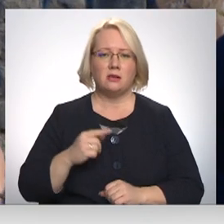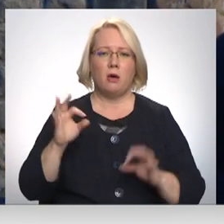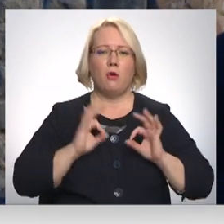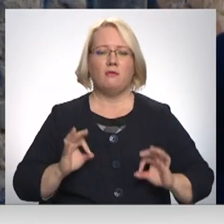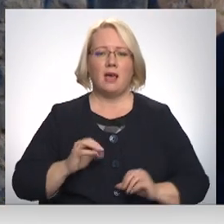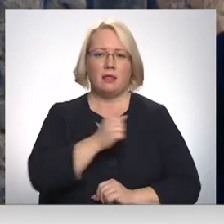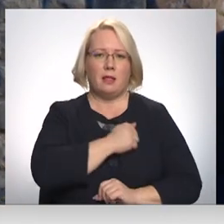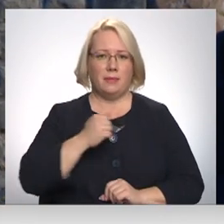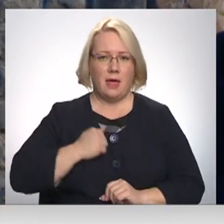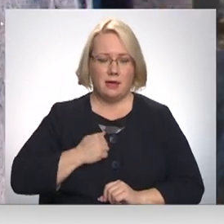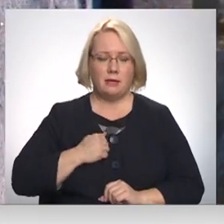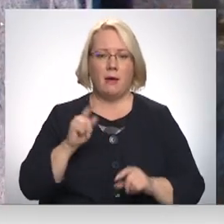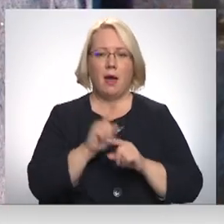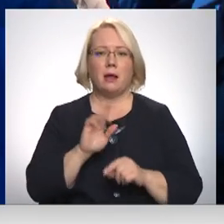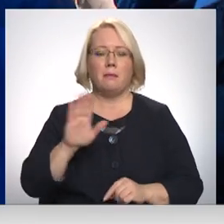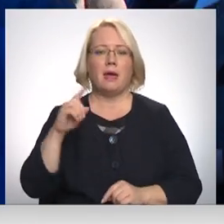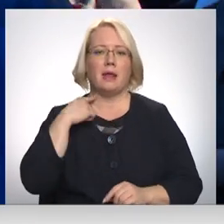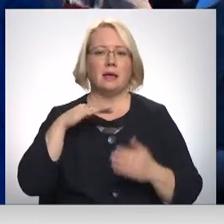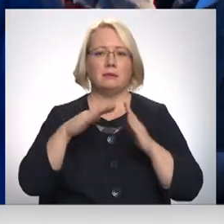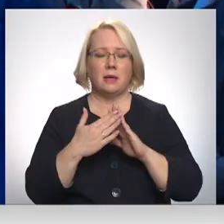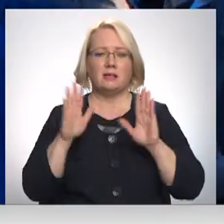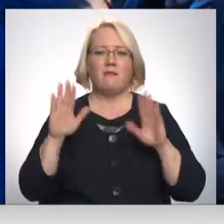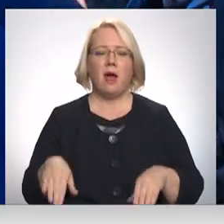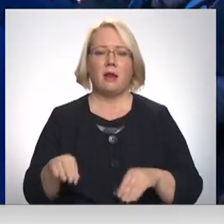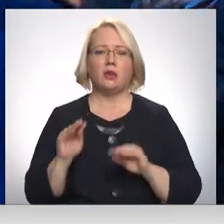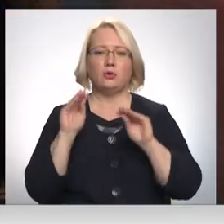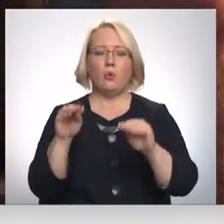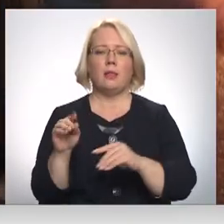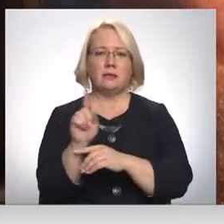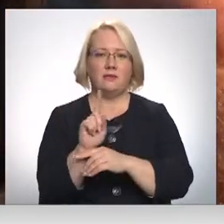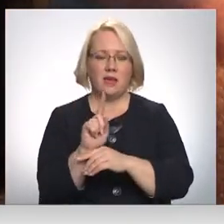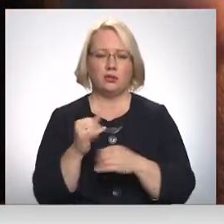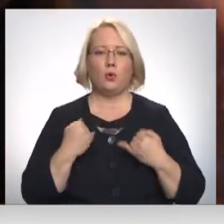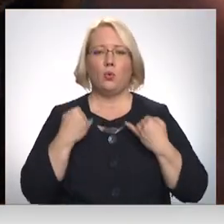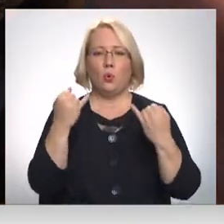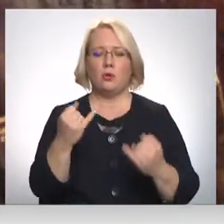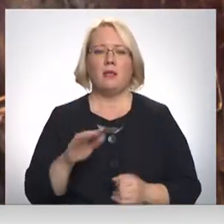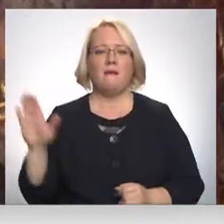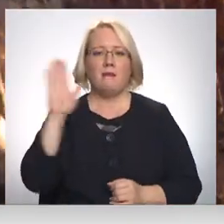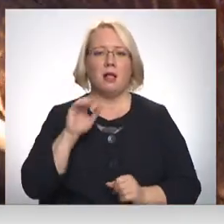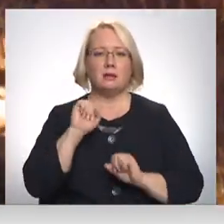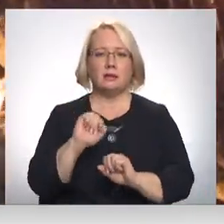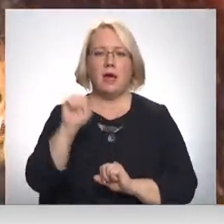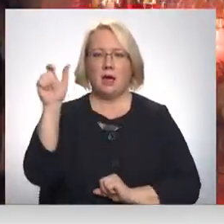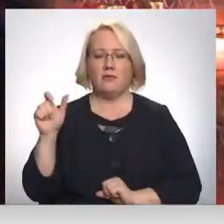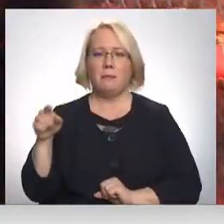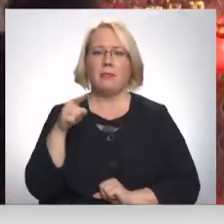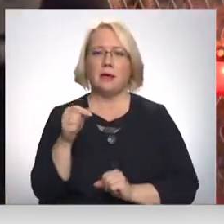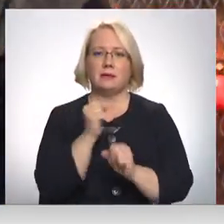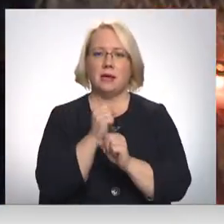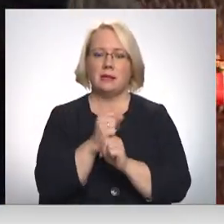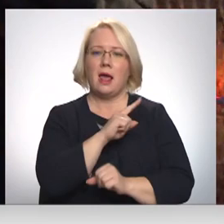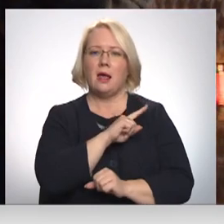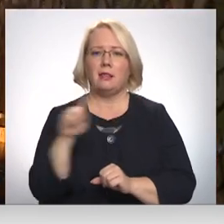Rīt arī pie Rīgas pils mūriem varēs novietot un aizdegt sveci, godinot valsts aizstāvjus. Tas gan jāpaspēja izdarīt līdz